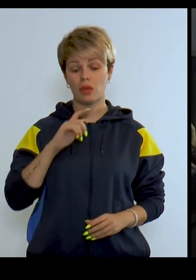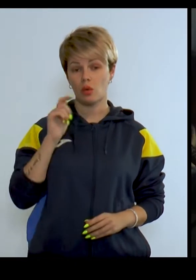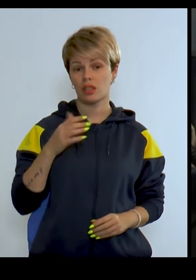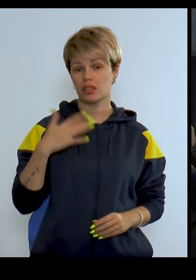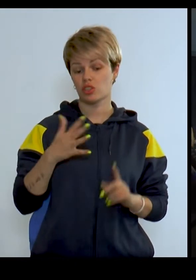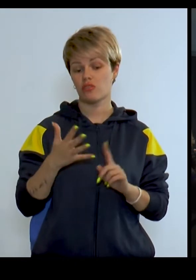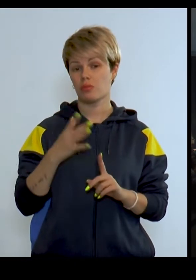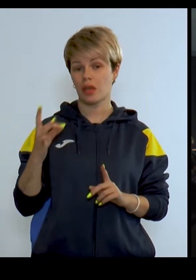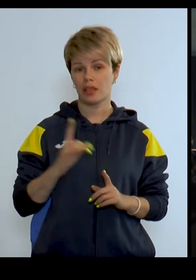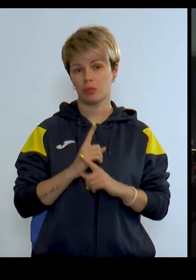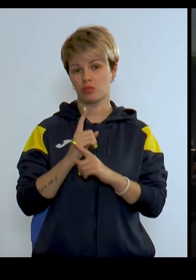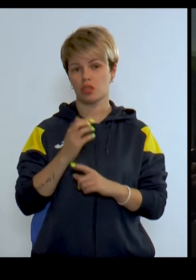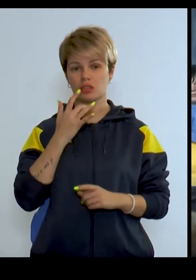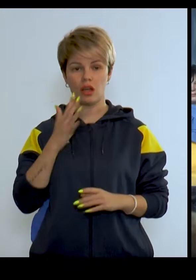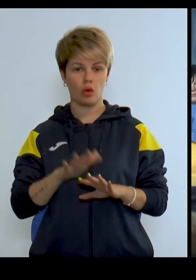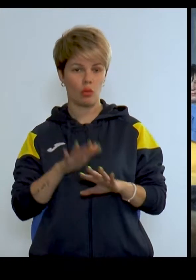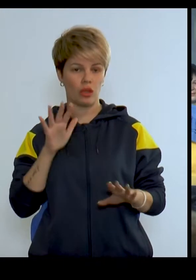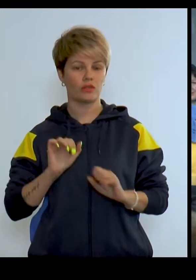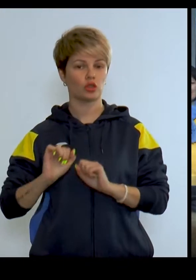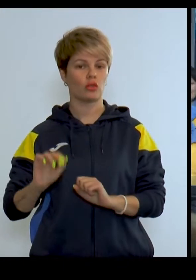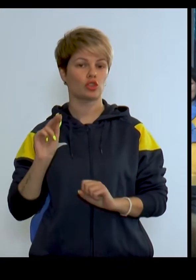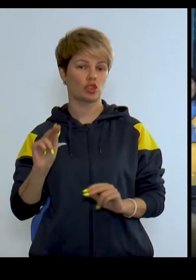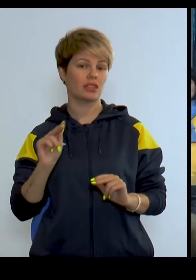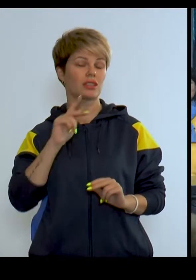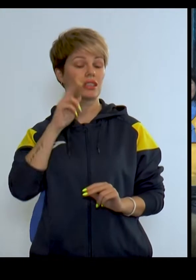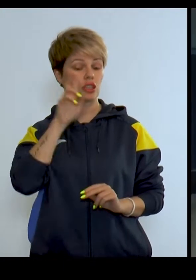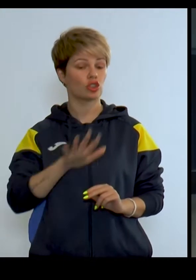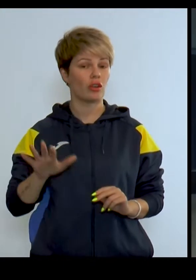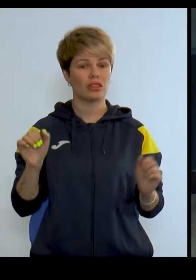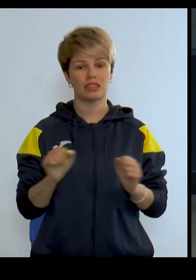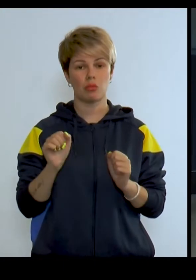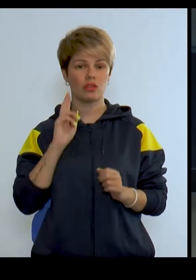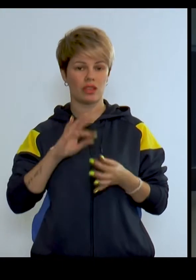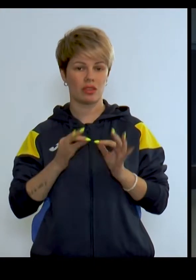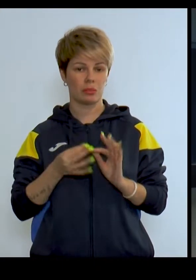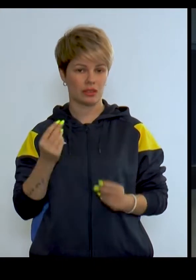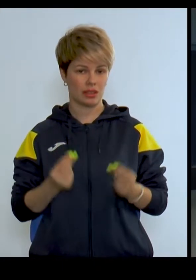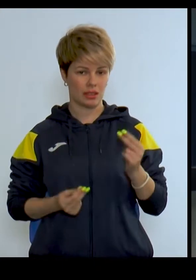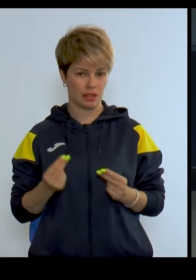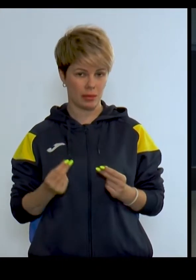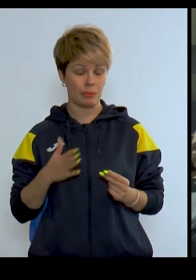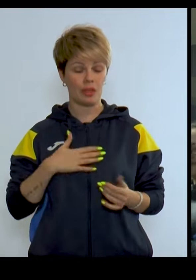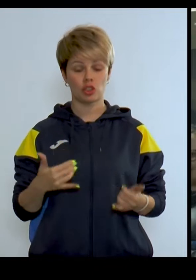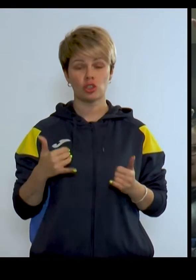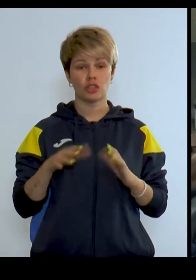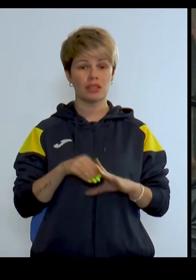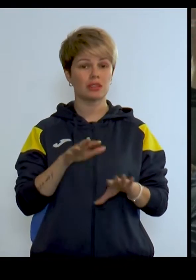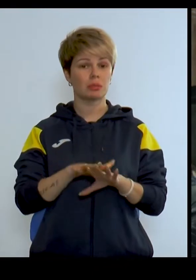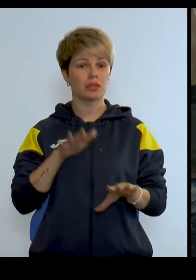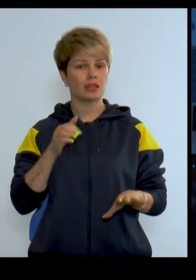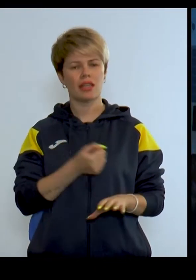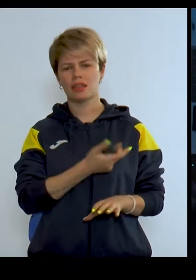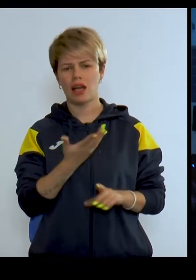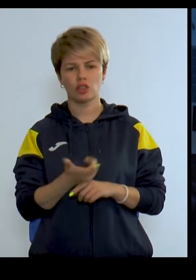Україна вже в п'яти проводжає національну команду відстоювати честь держави на зимових дефлімпійських іграх Наша нинішня